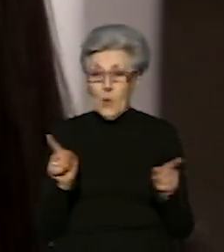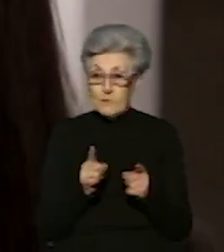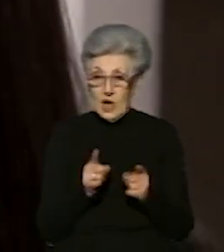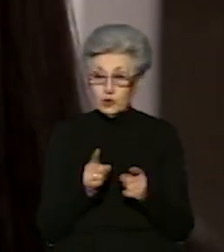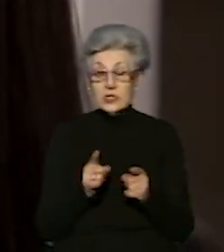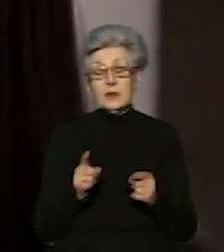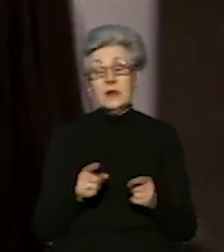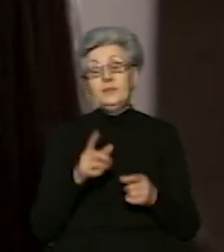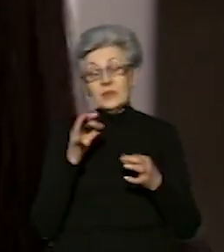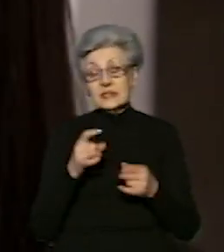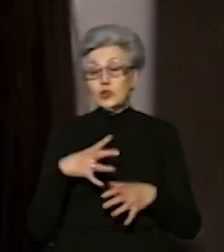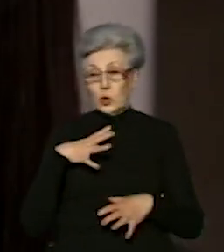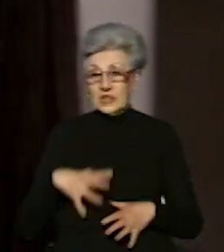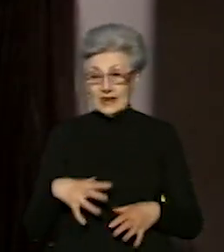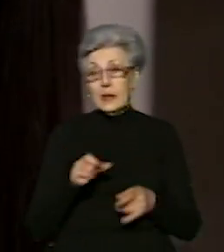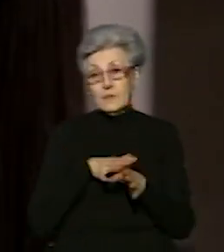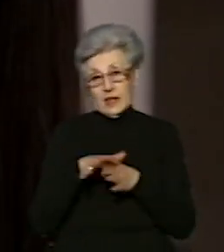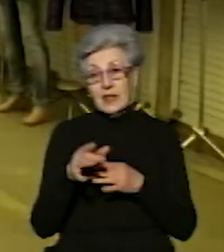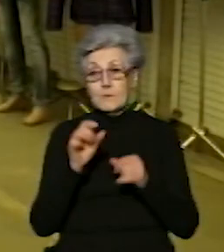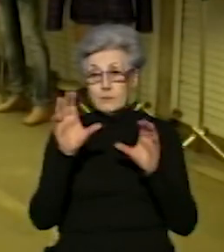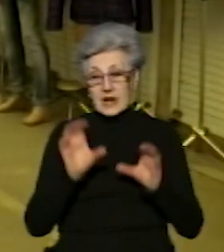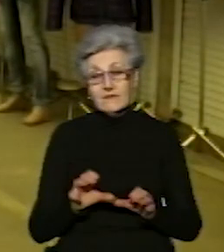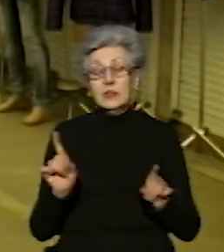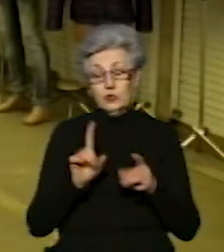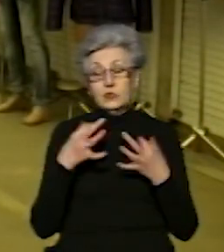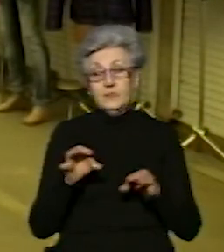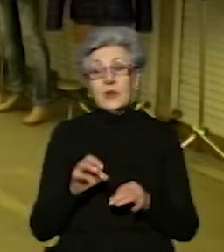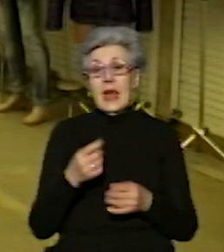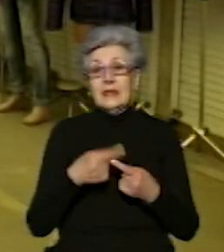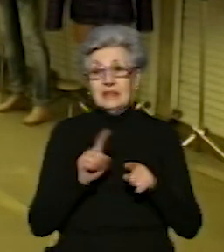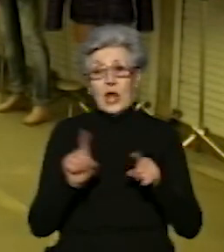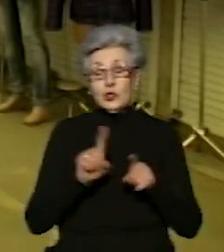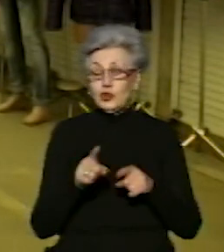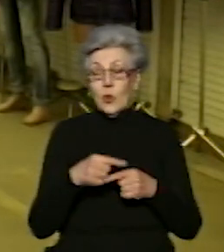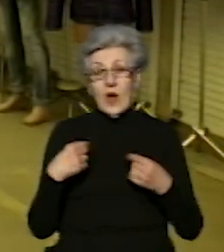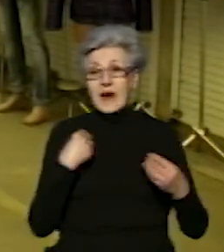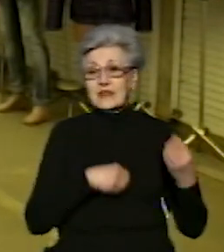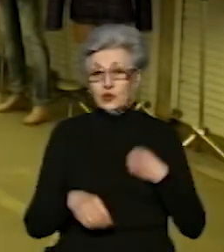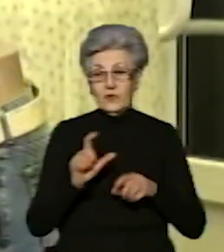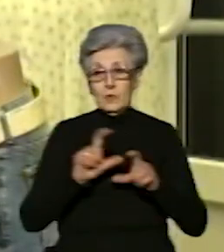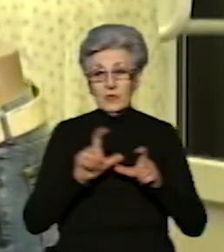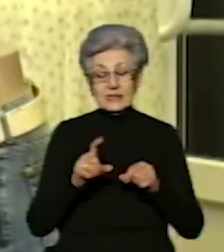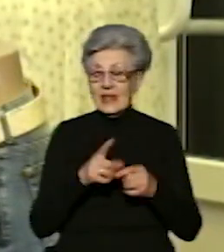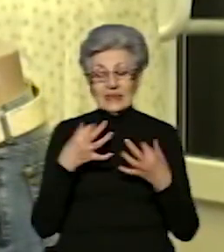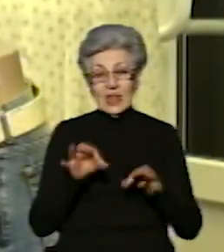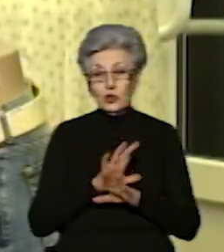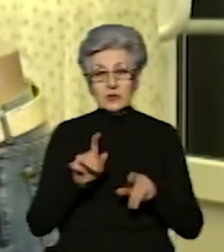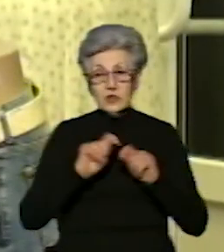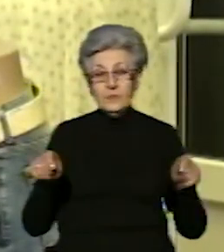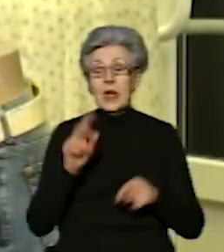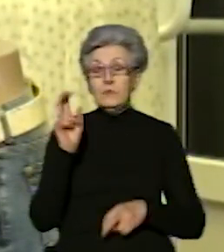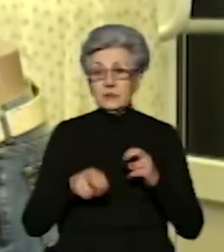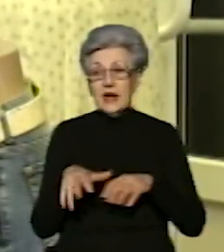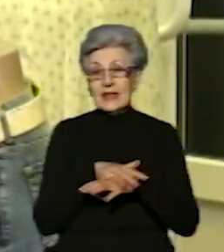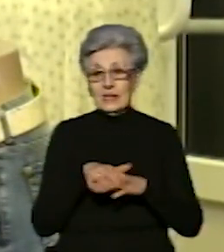дотриманням певних правил, але щоб дозволили. Попри те, що речовим магазинам на Буковині не дозволили відновити роботу, підприємці